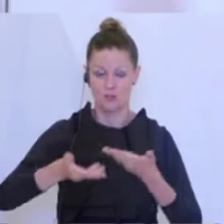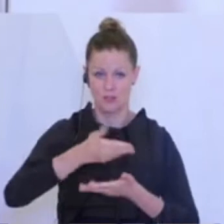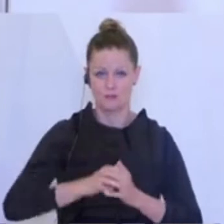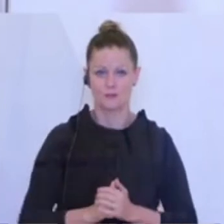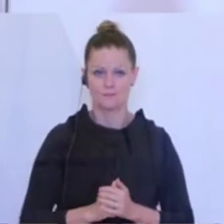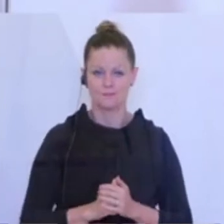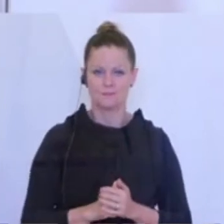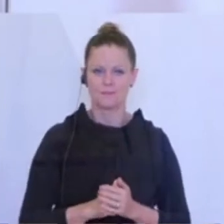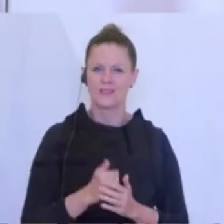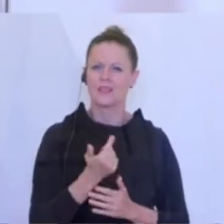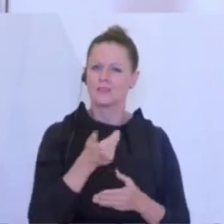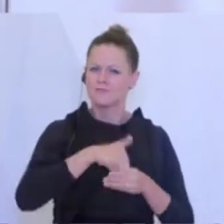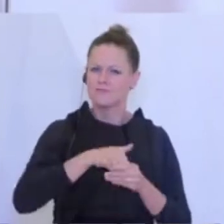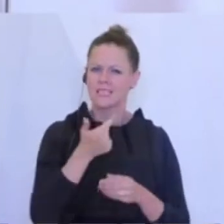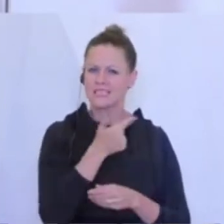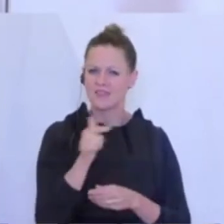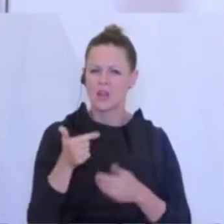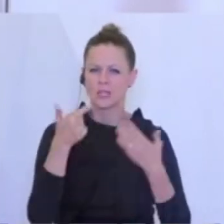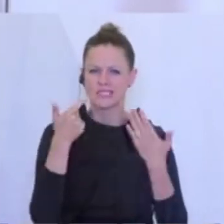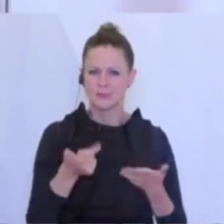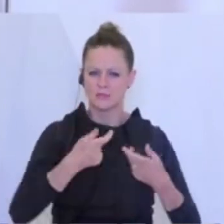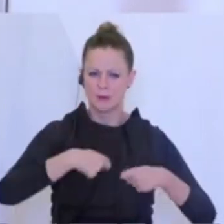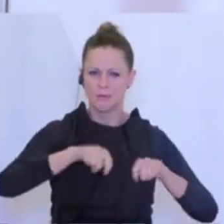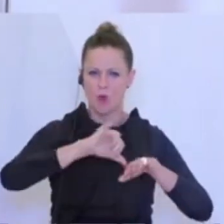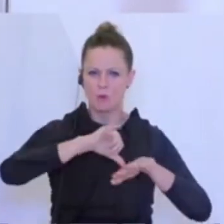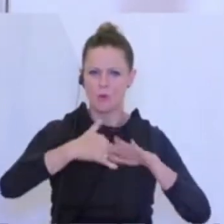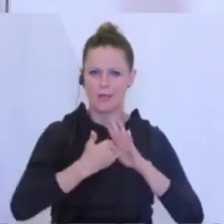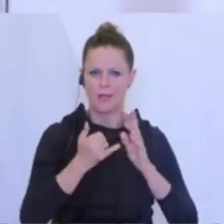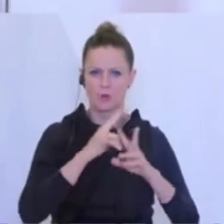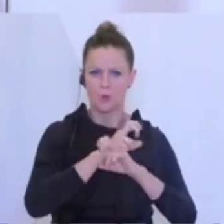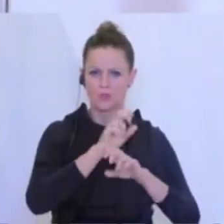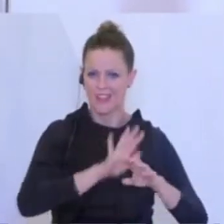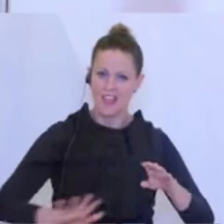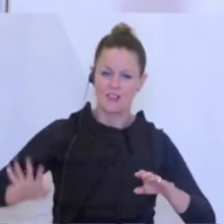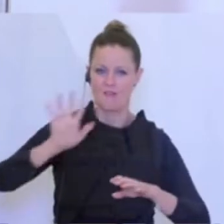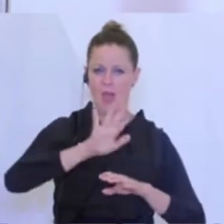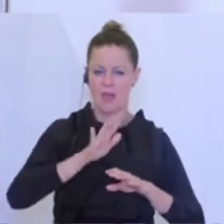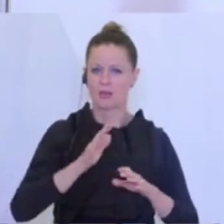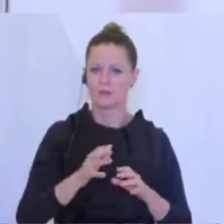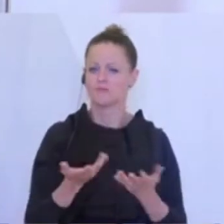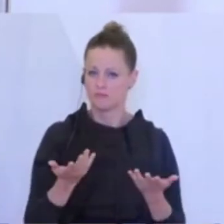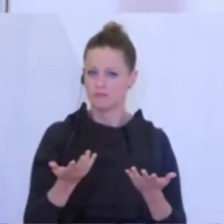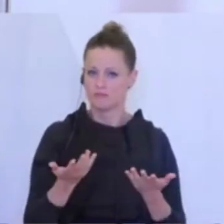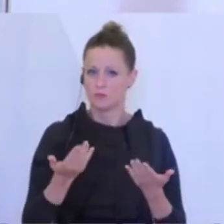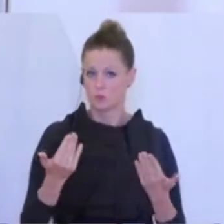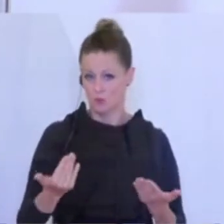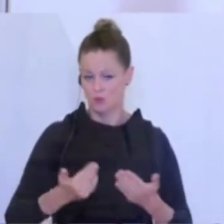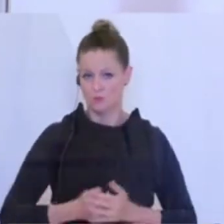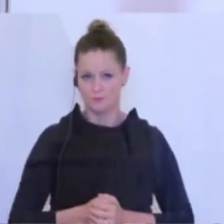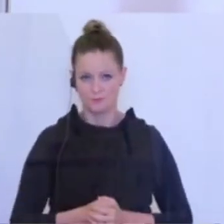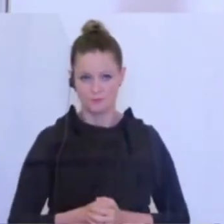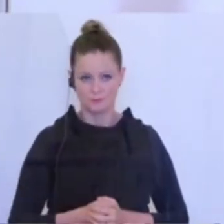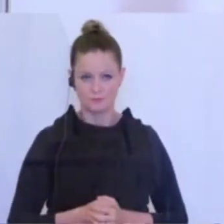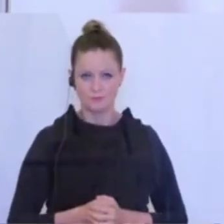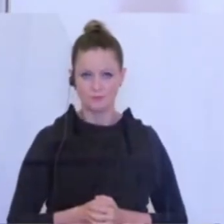von 270 Bauprojekten in ganz Österreich auf das ganze Bundesgebiet in den